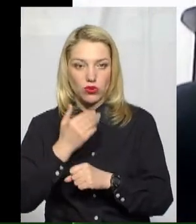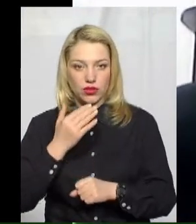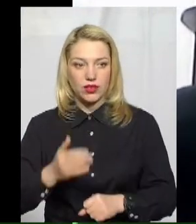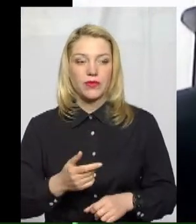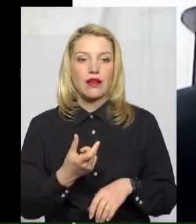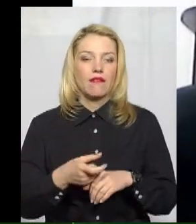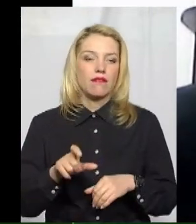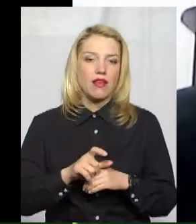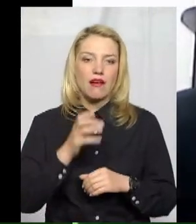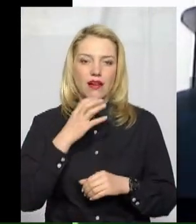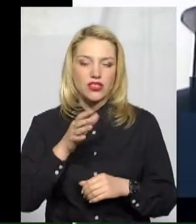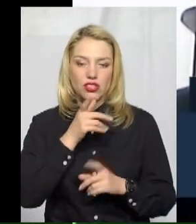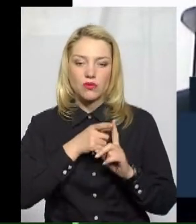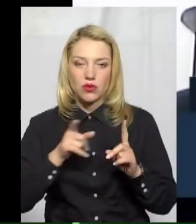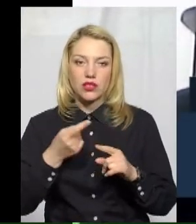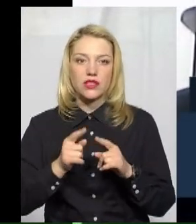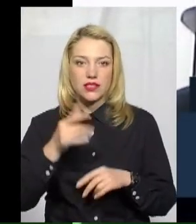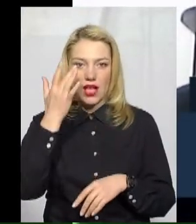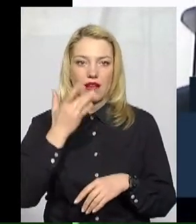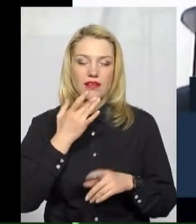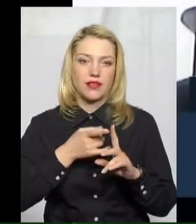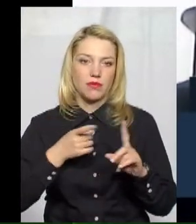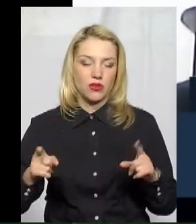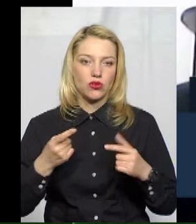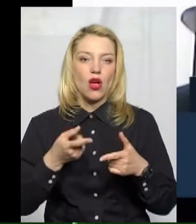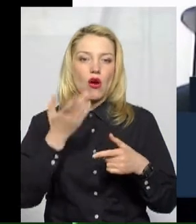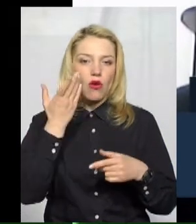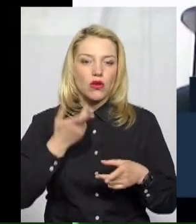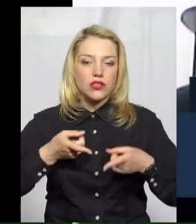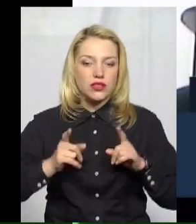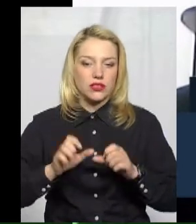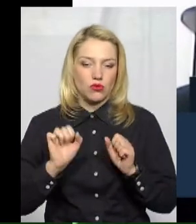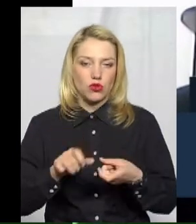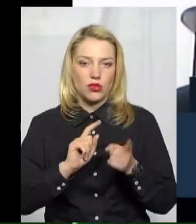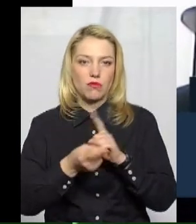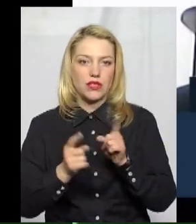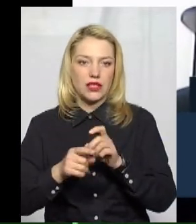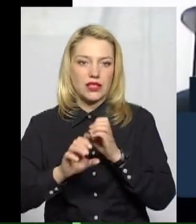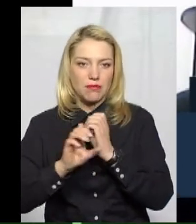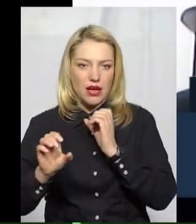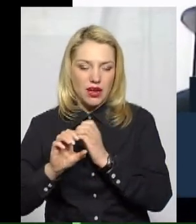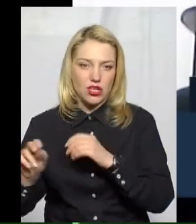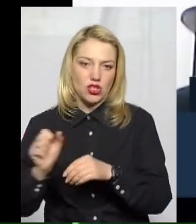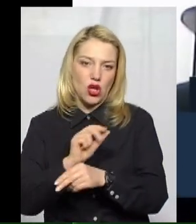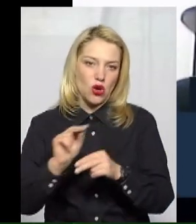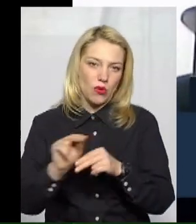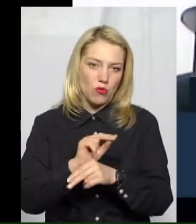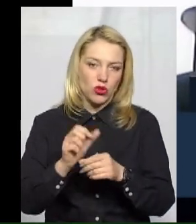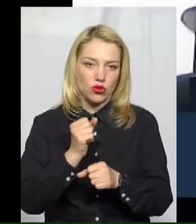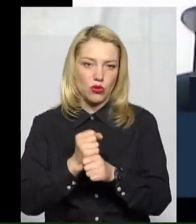– це літній період, коли ми можемо дійсно і замінювати і наші мережі, так само і робити ремонти на котельних.